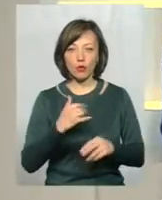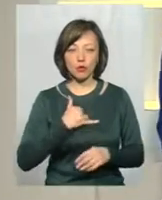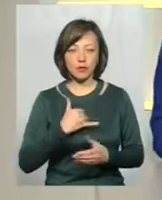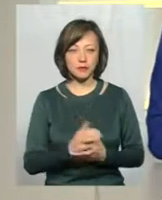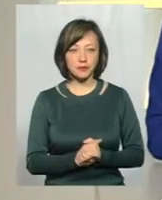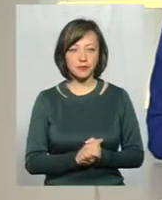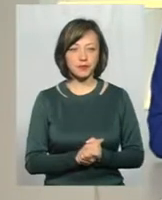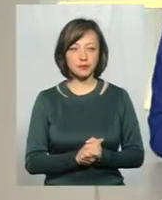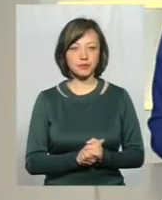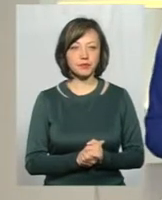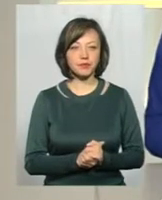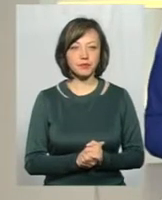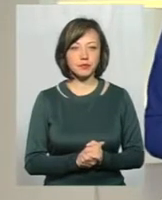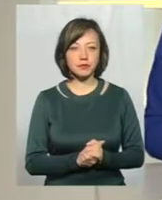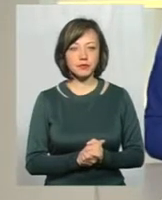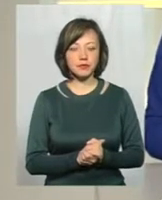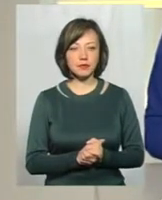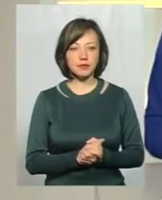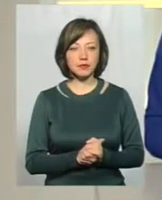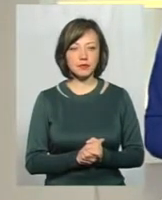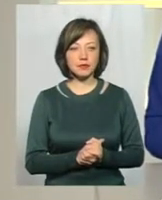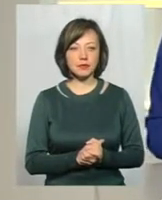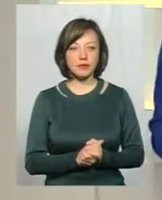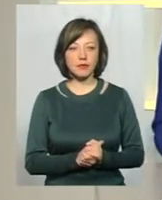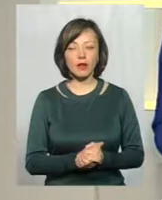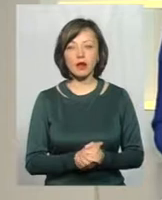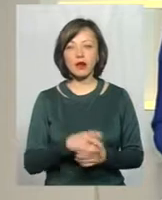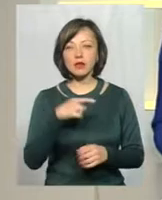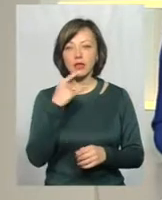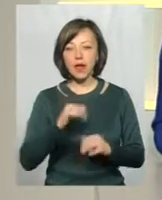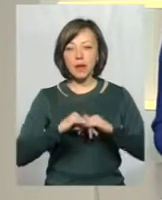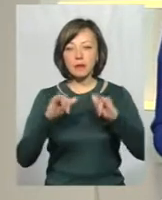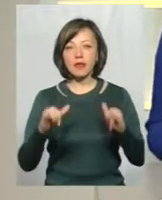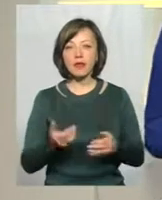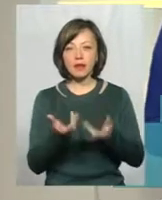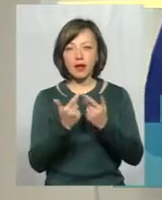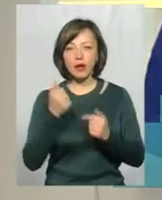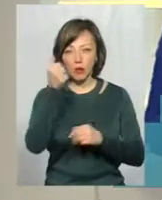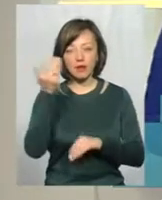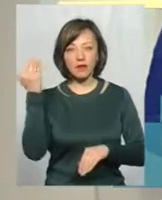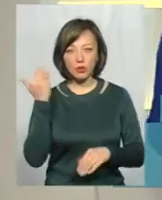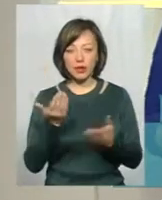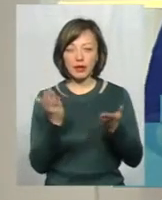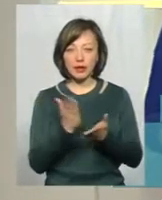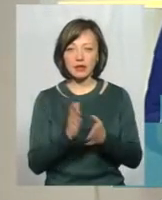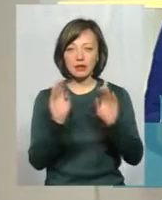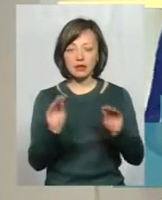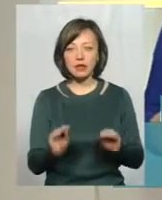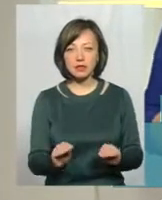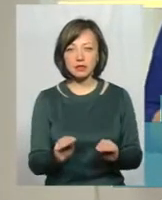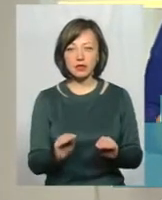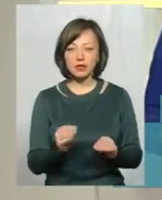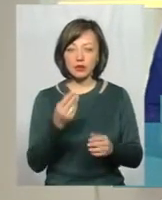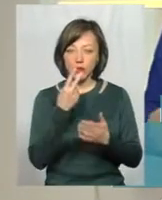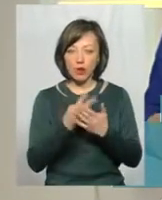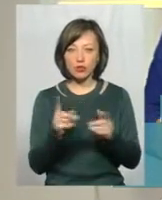Світлана в коментарі говорила про те, що епідемія у нас вже декілька років давно, але є наразі якась статистика, яка поговорила